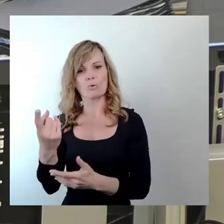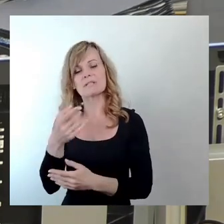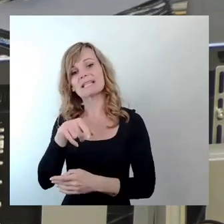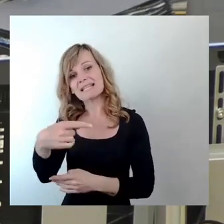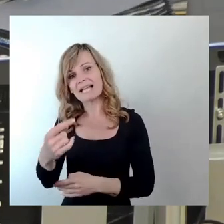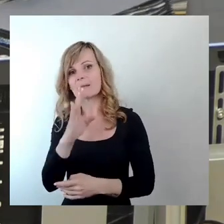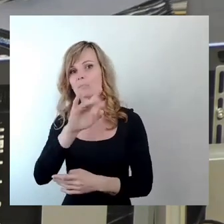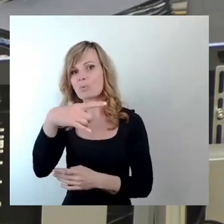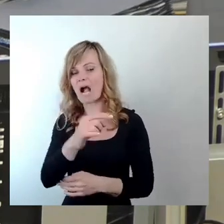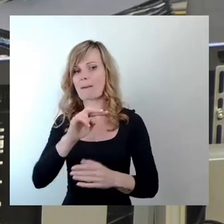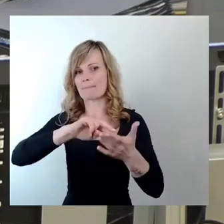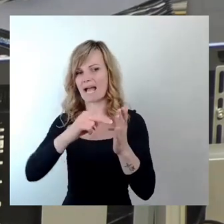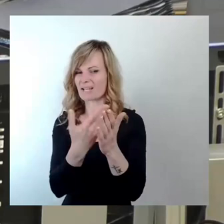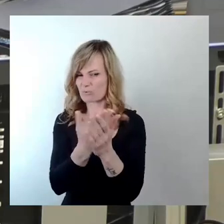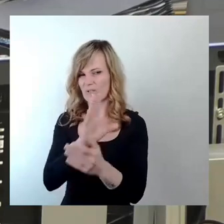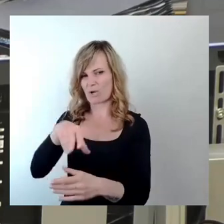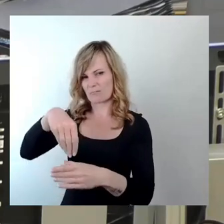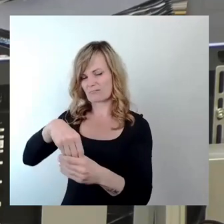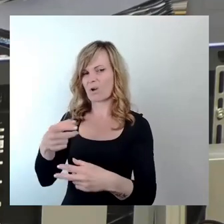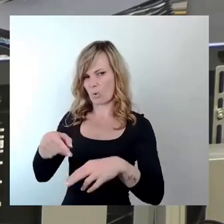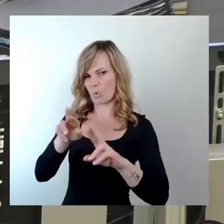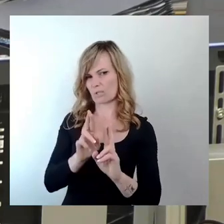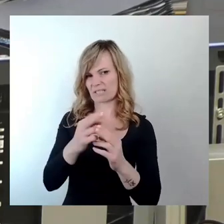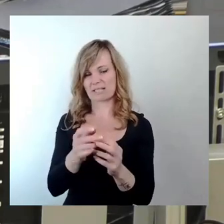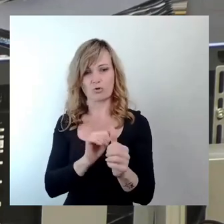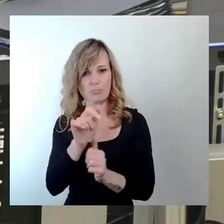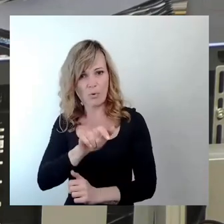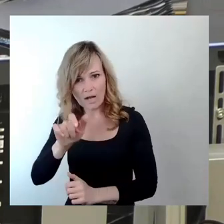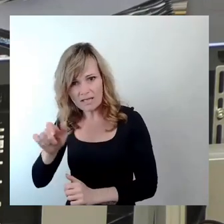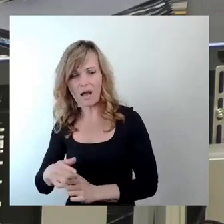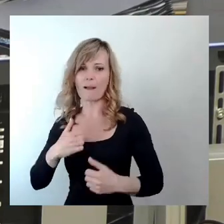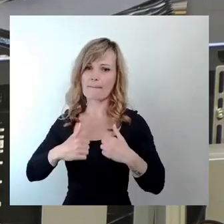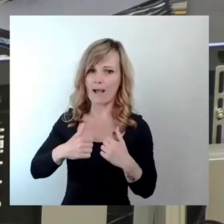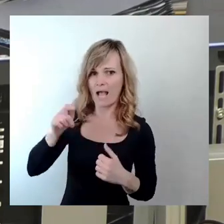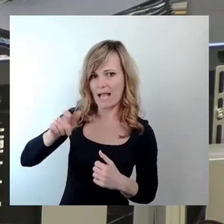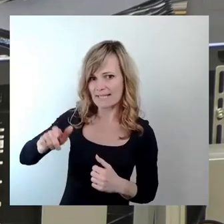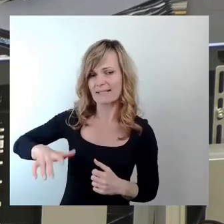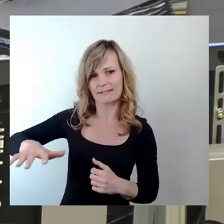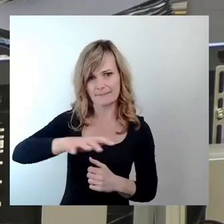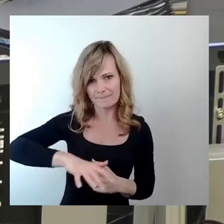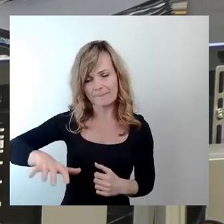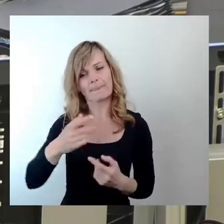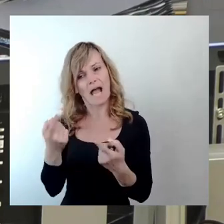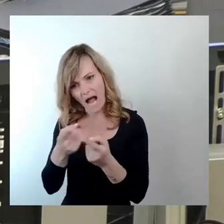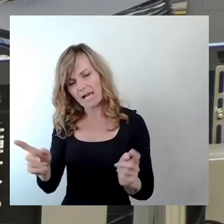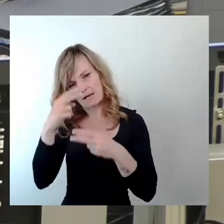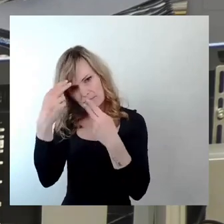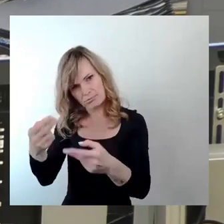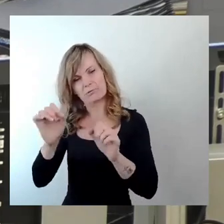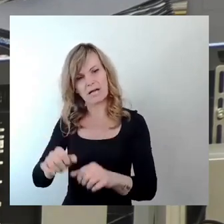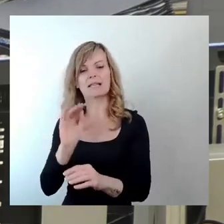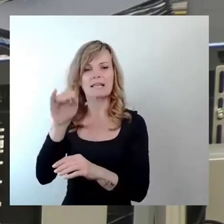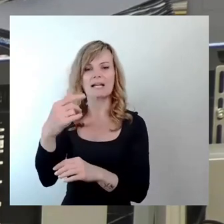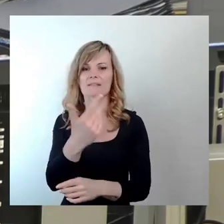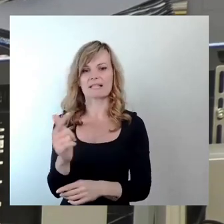berücksichtigt. Und sowohl die Sportler als auch die Badenden dann dort auf ihre Kosten kommen nach 2030. Vielen Dank.